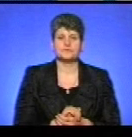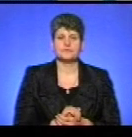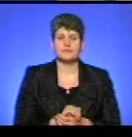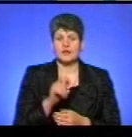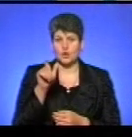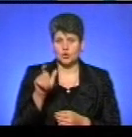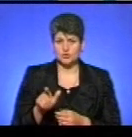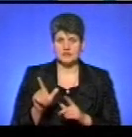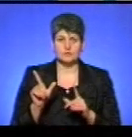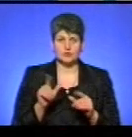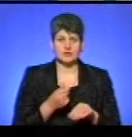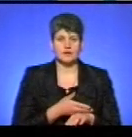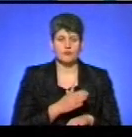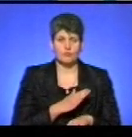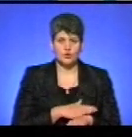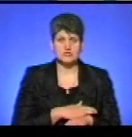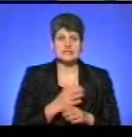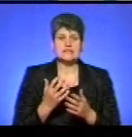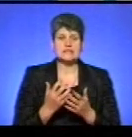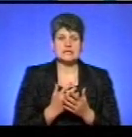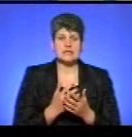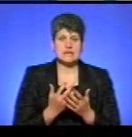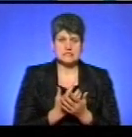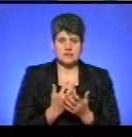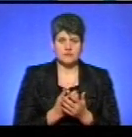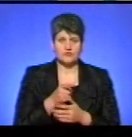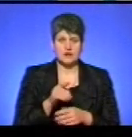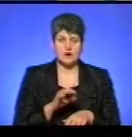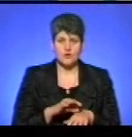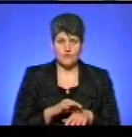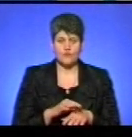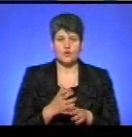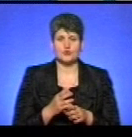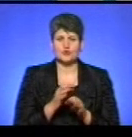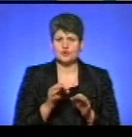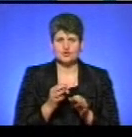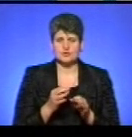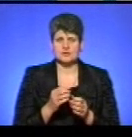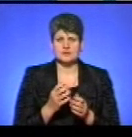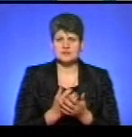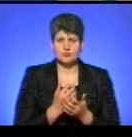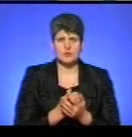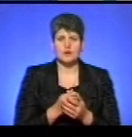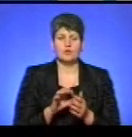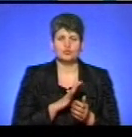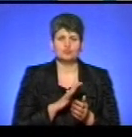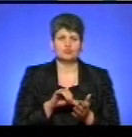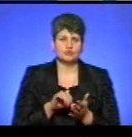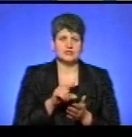Людина поїхала в Польщу на заробітки. Вона хвора, не заробила нічого. Була там 60 днів,